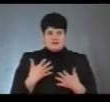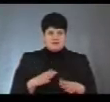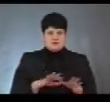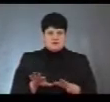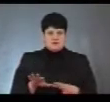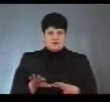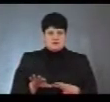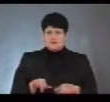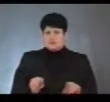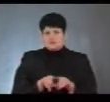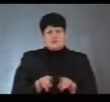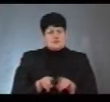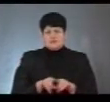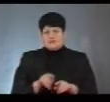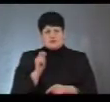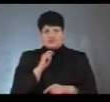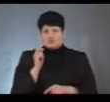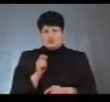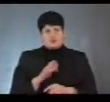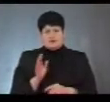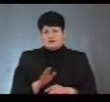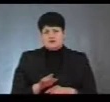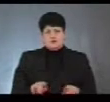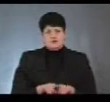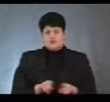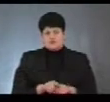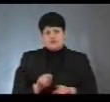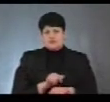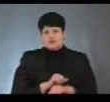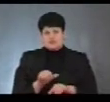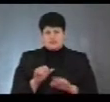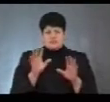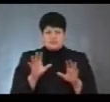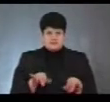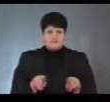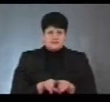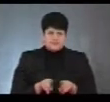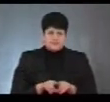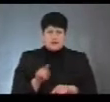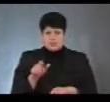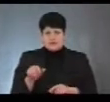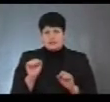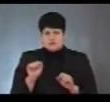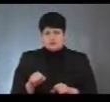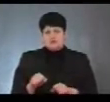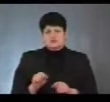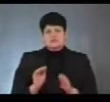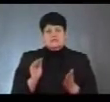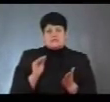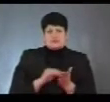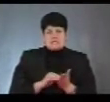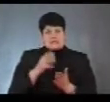Ні, абсолютно ті самі дедлайни, в Україні діють, звичайно, ті самі за кордоном, закондавство те саме. Тобто, людина може стати на консульський облік,